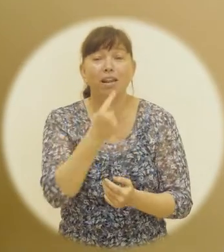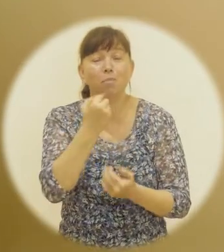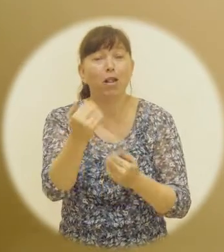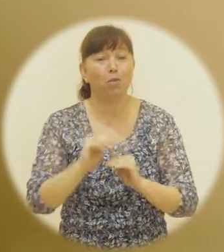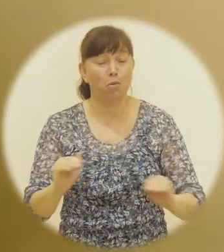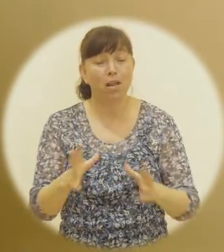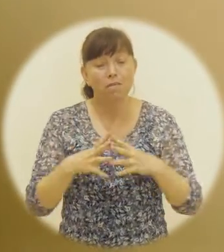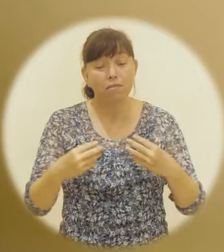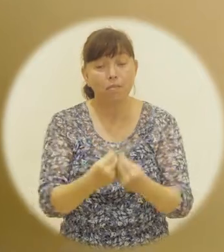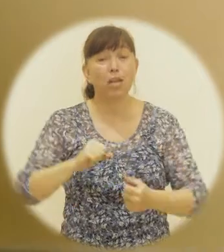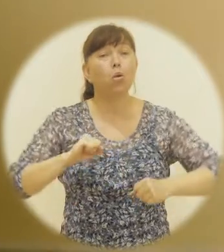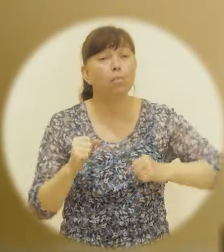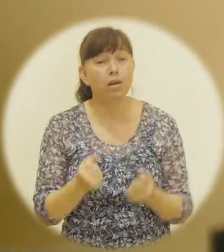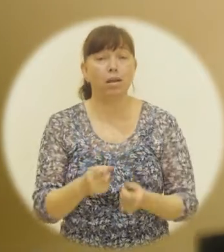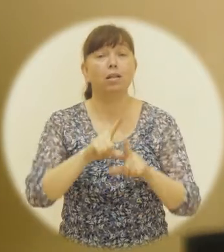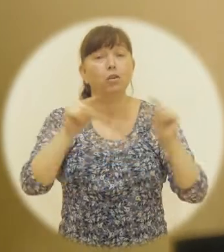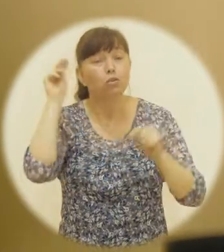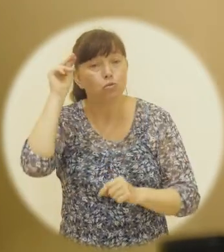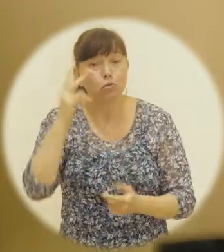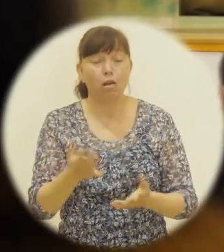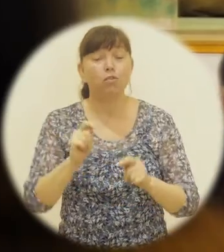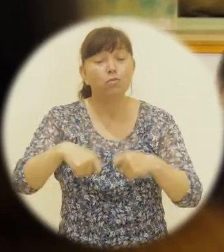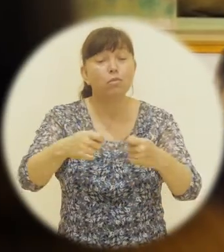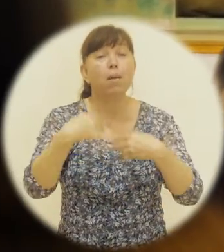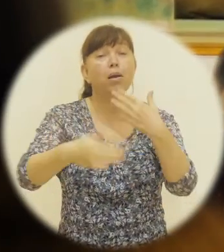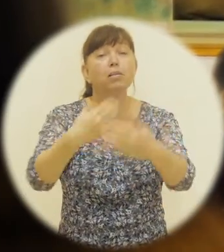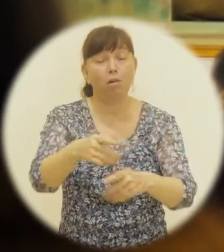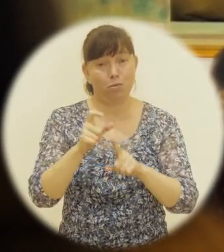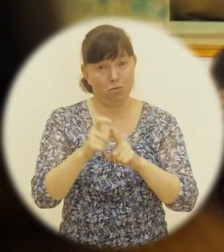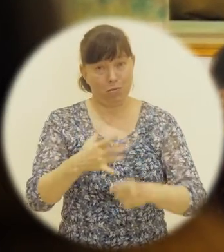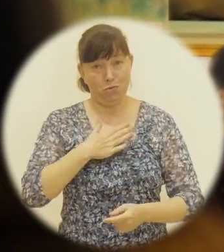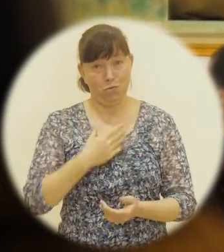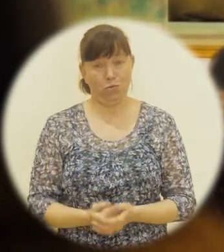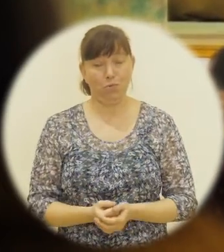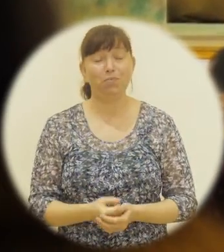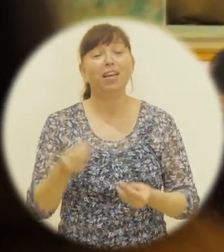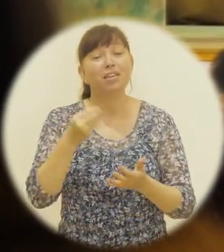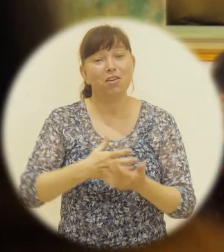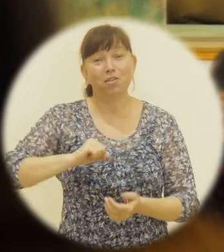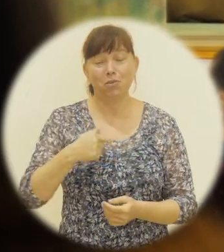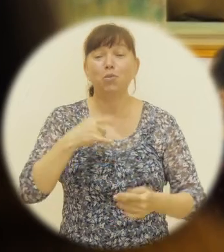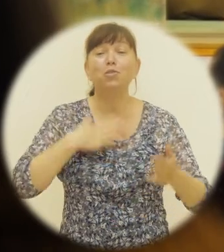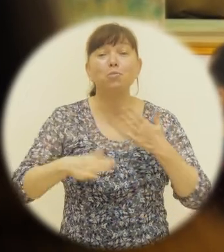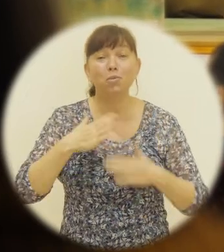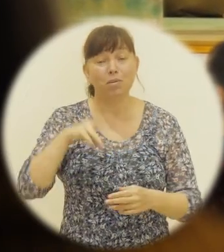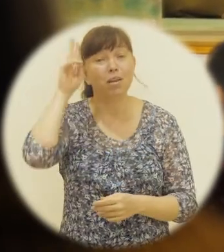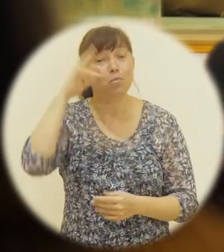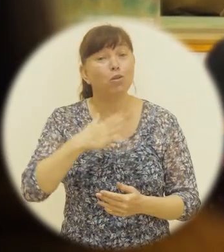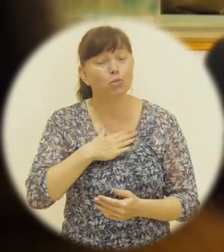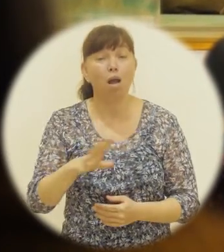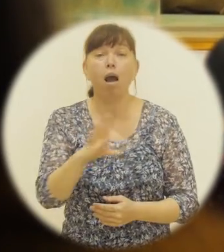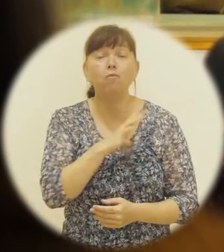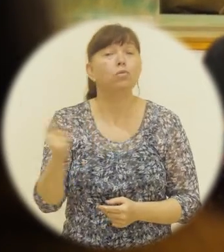și cum știu ei, în familie, cu prietenii, cu colegii și vor transmite mai departe mesajul nostru. Dragi prieteni, ne bucurăm că iepurașul